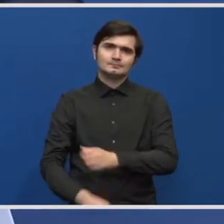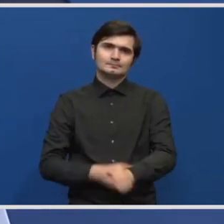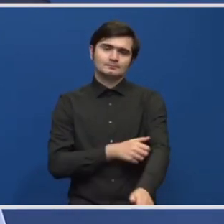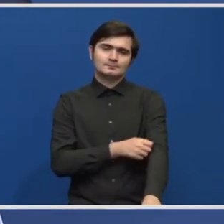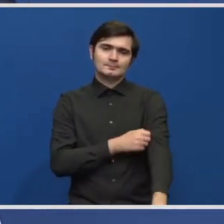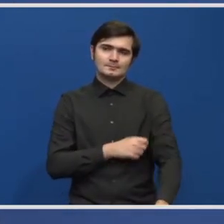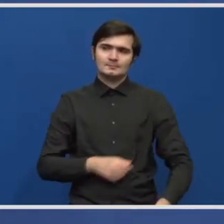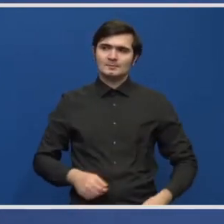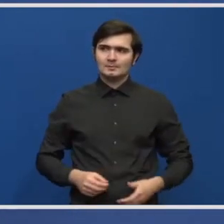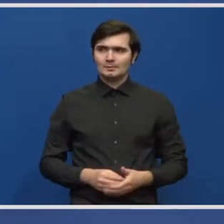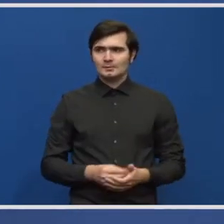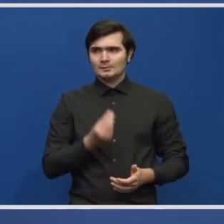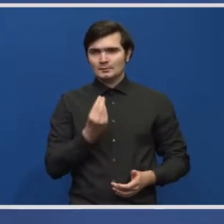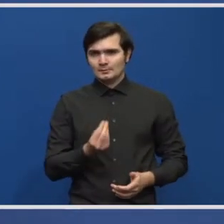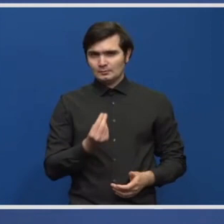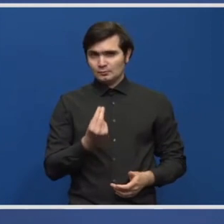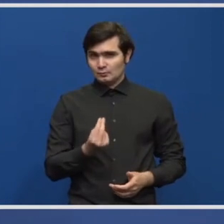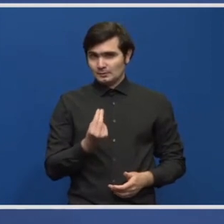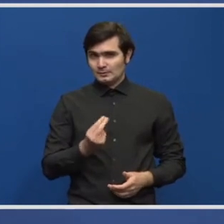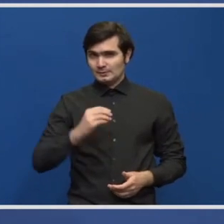Buna ziua!